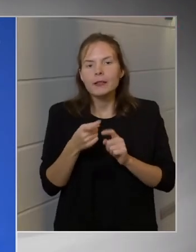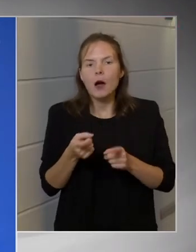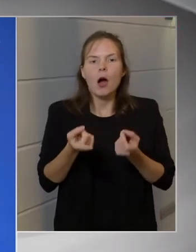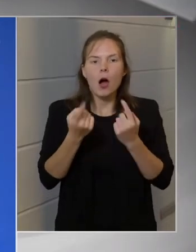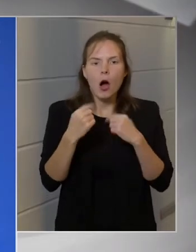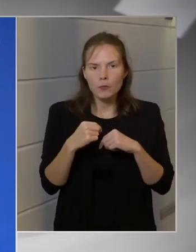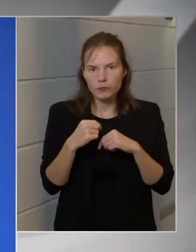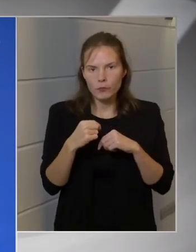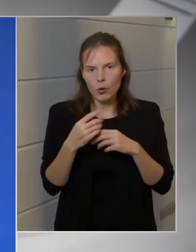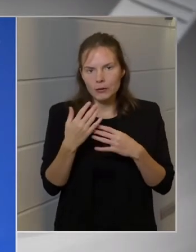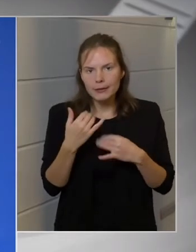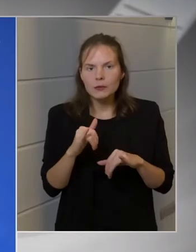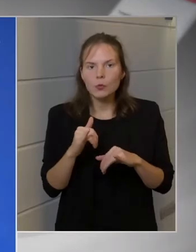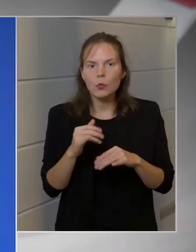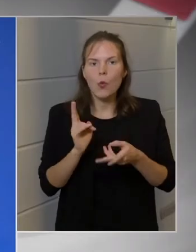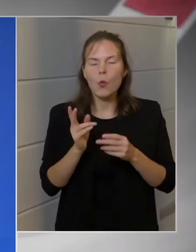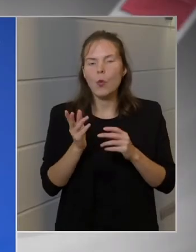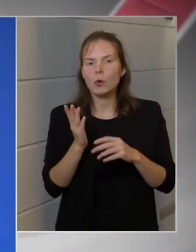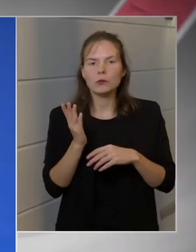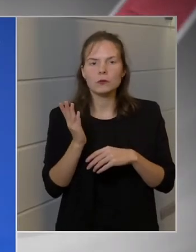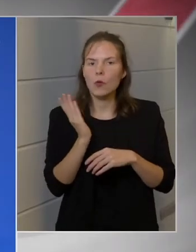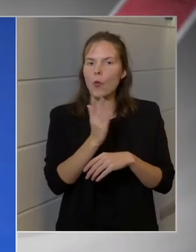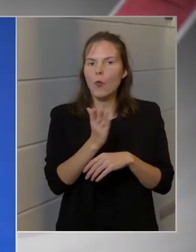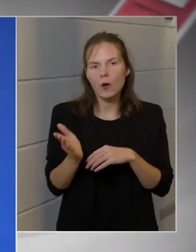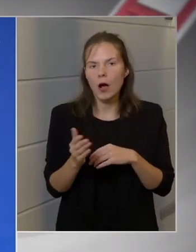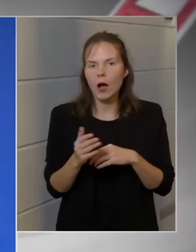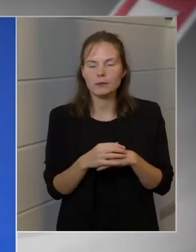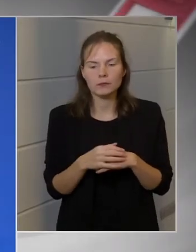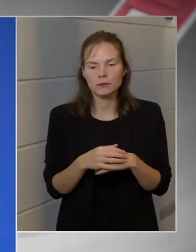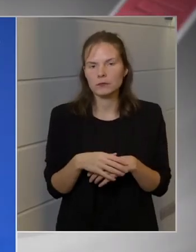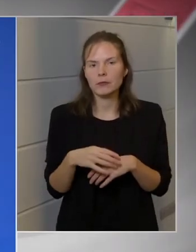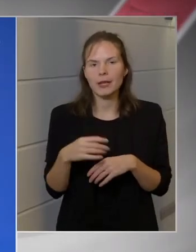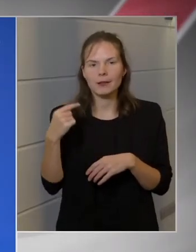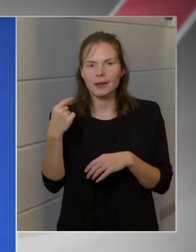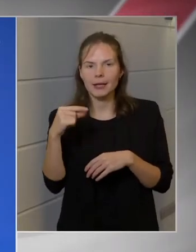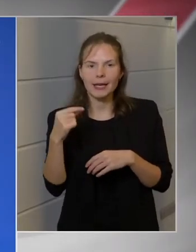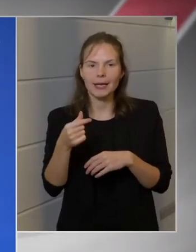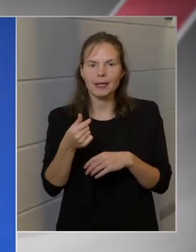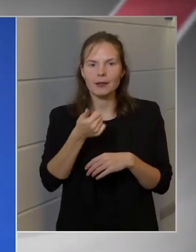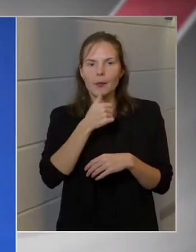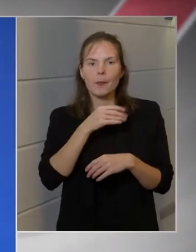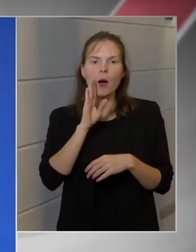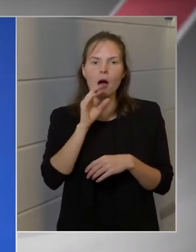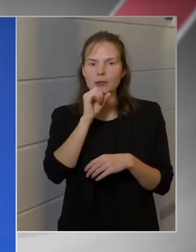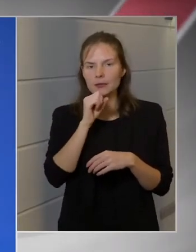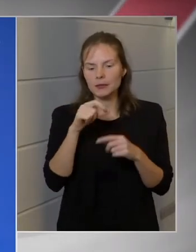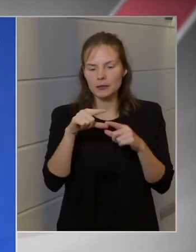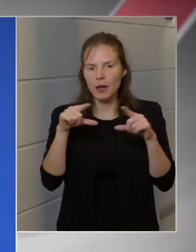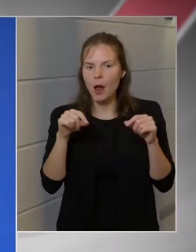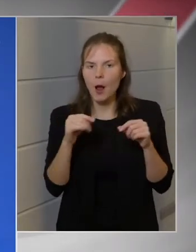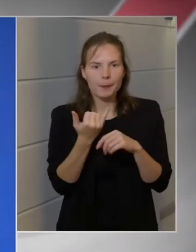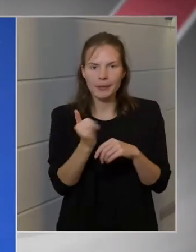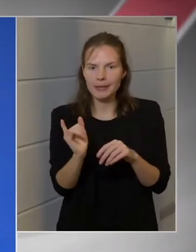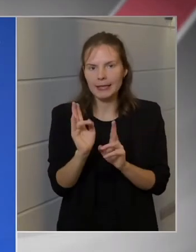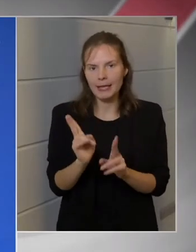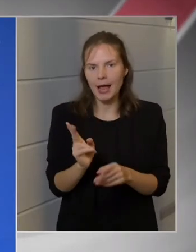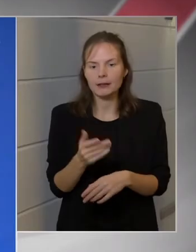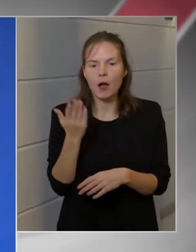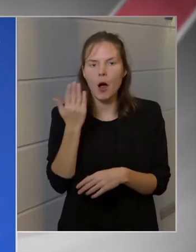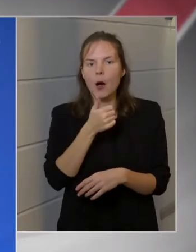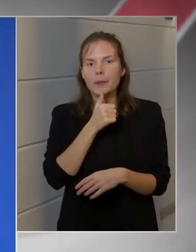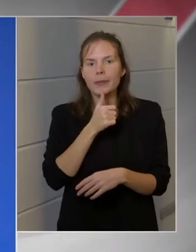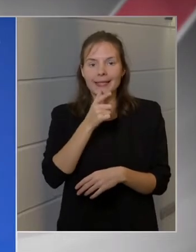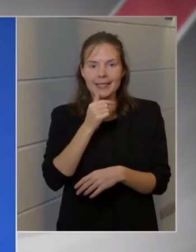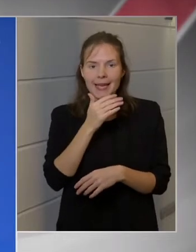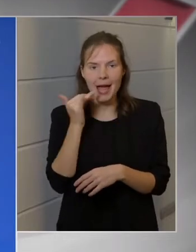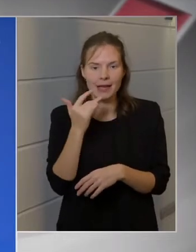megértést is elősegíti. Green Pass-t ma mindenki kiállíthat, mert ha valaki egy PCR-tesztet csinál, arra is megkapja a Green Pass-t,